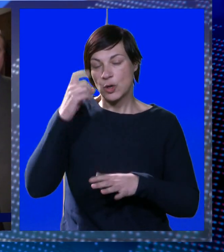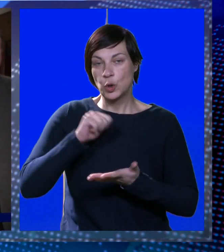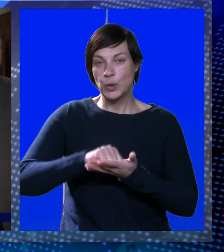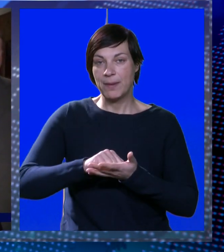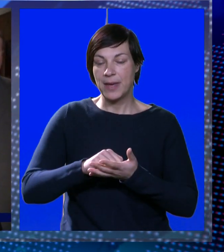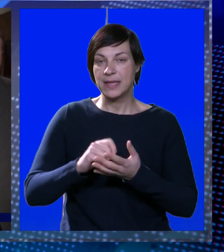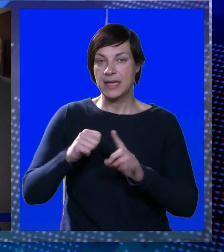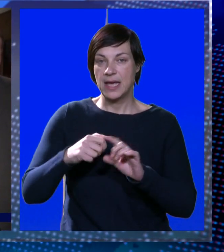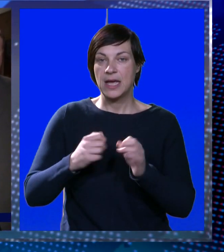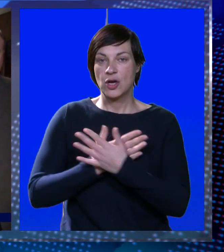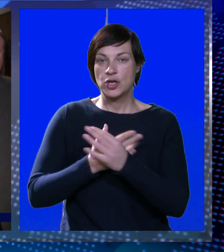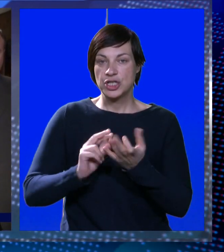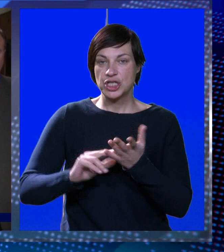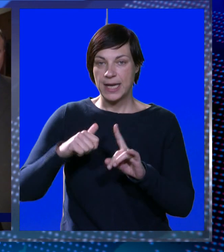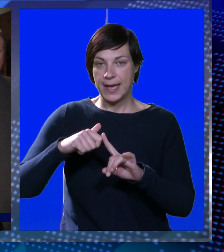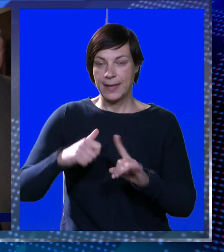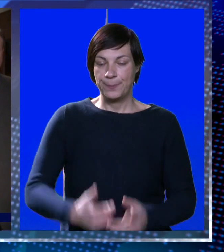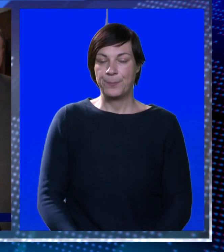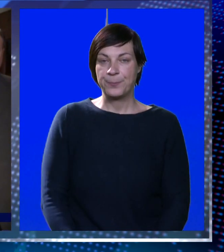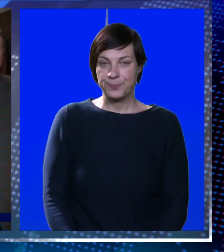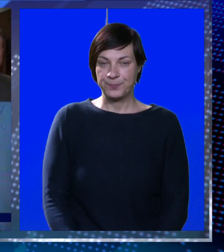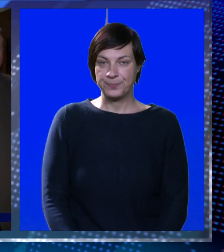kulture i medija Nina Obuljen-Koržinek.